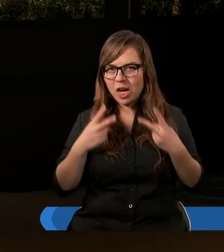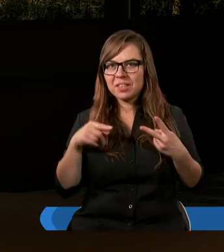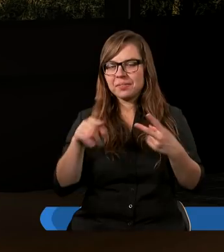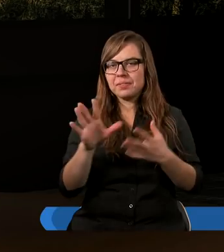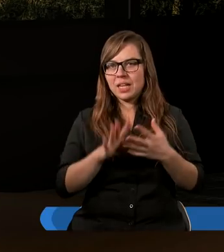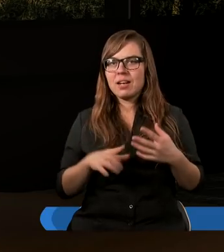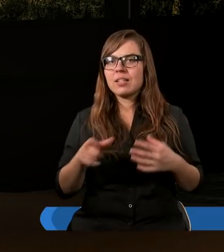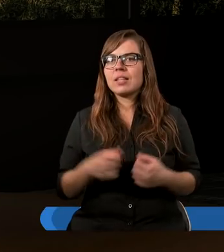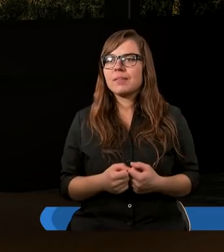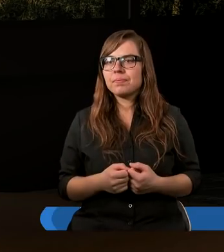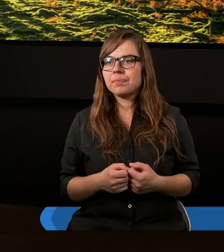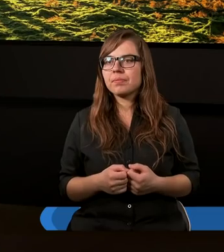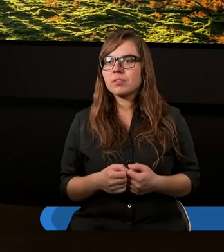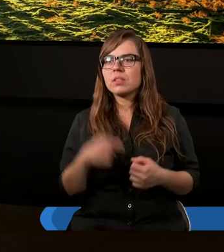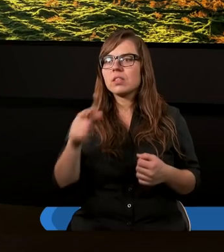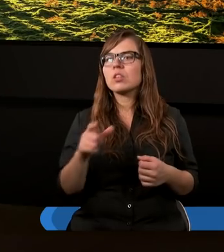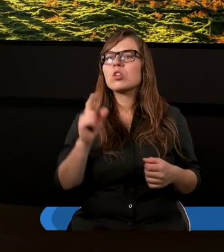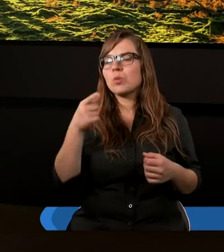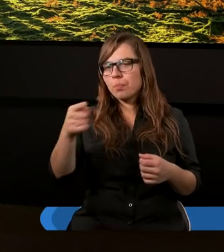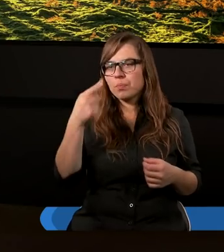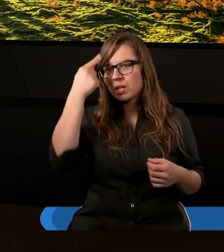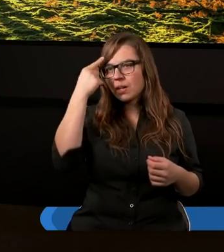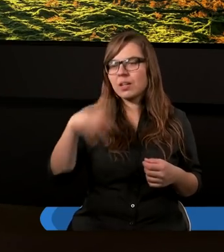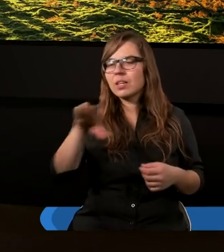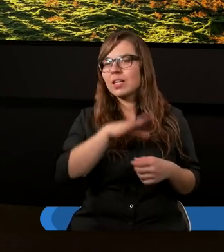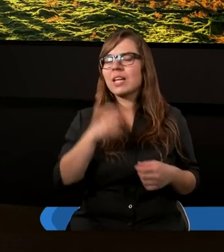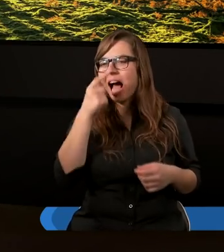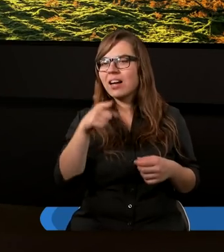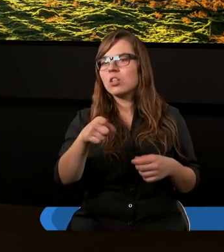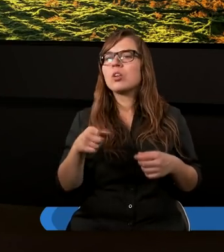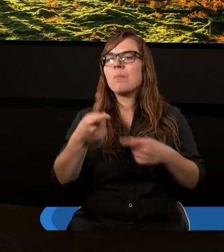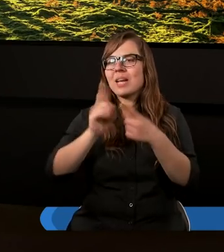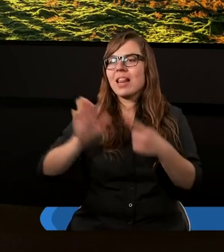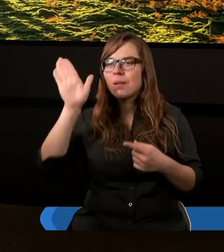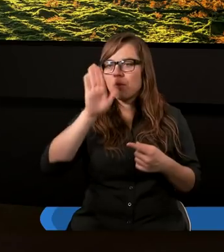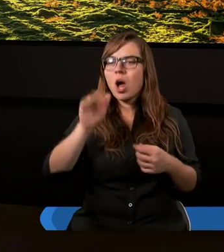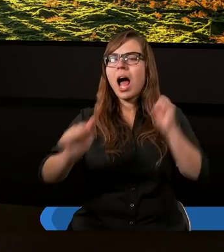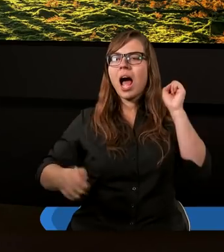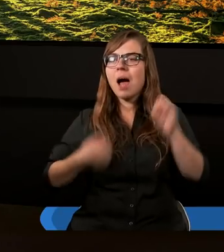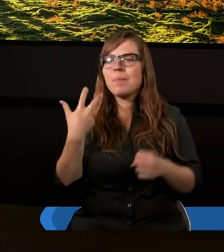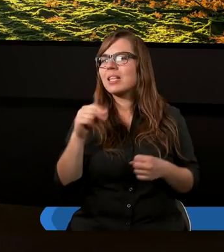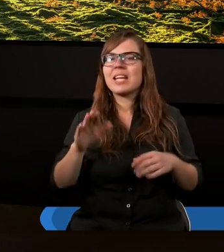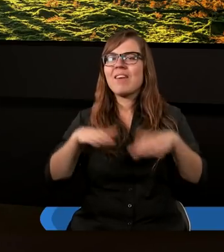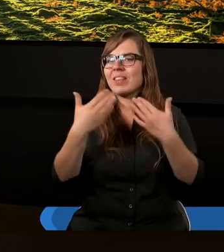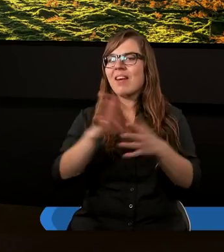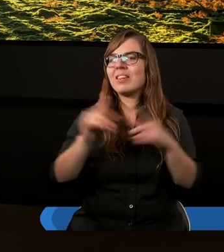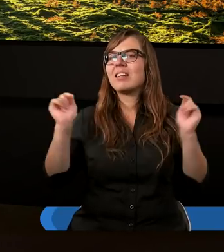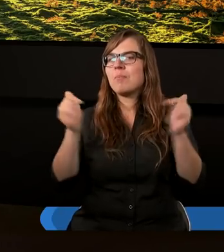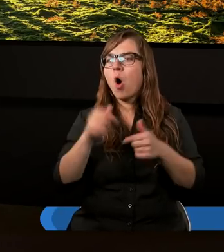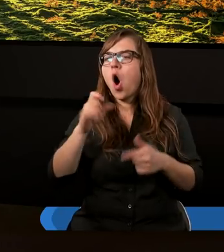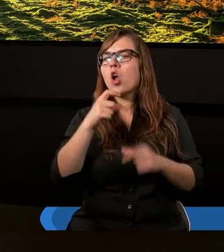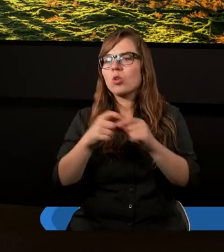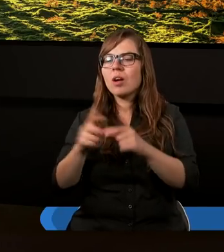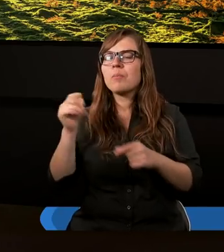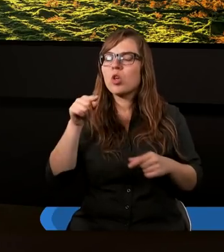z drugiego rozdziału. To przypominaj zaklinając ich przed Bogiem, aby się nie wdawali w spory o